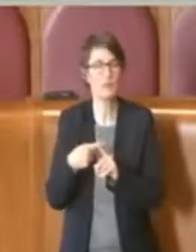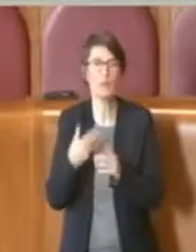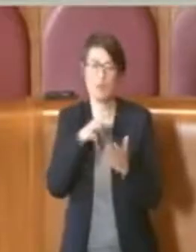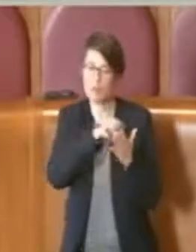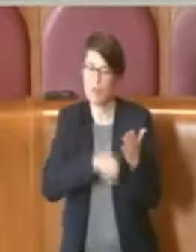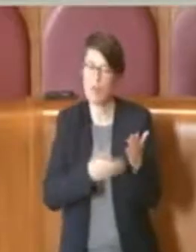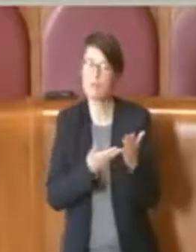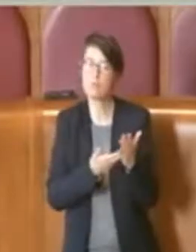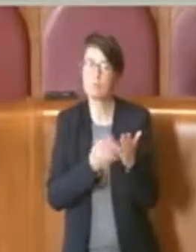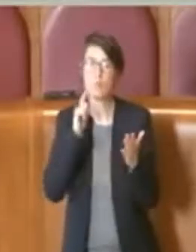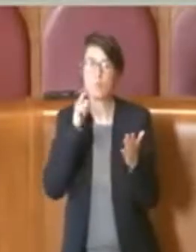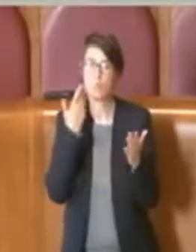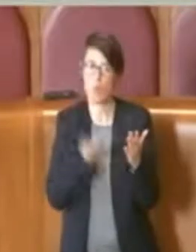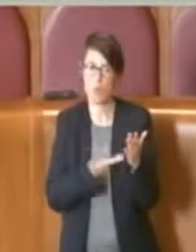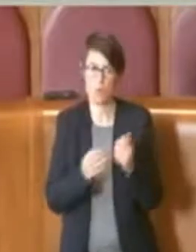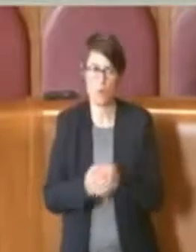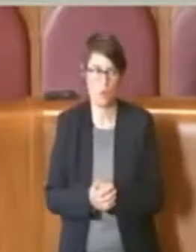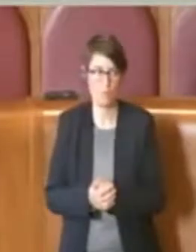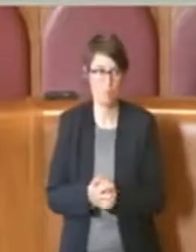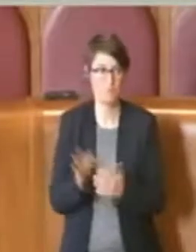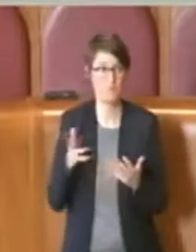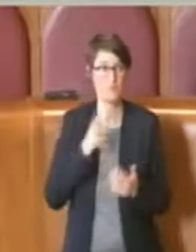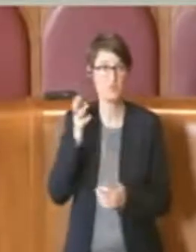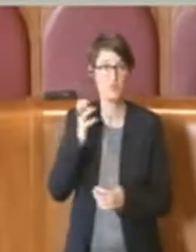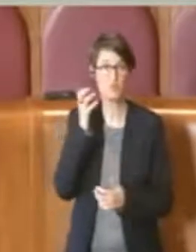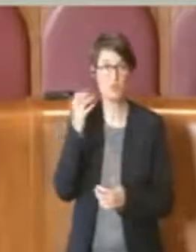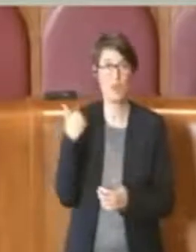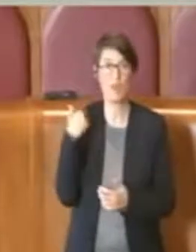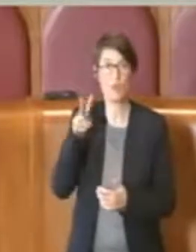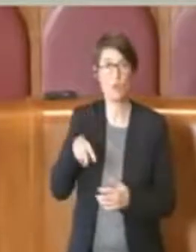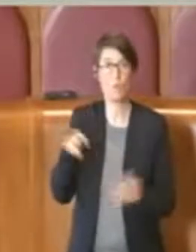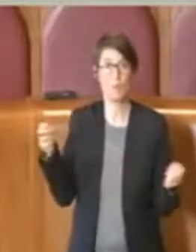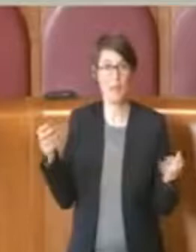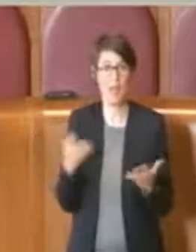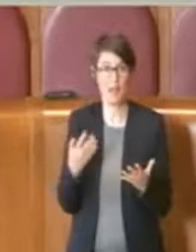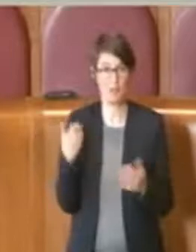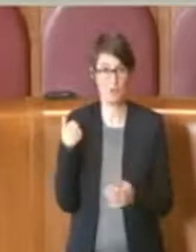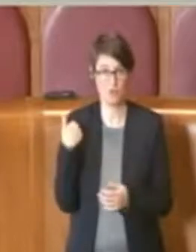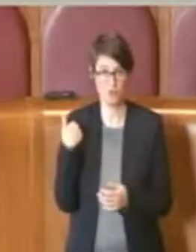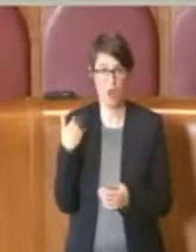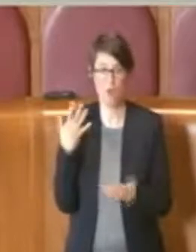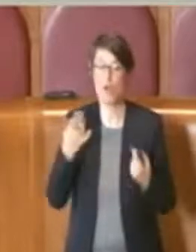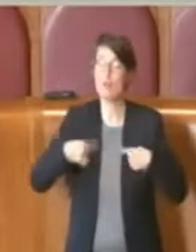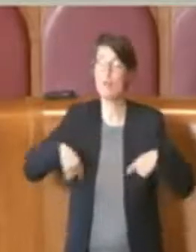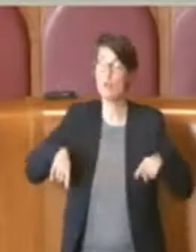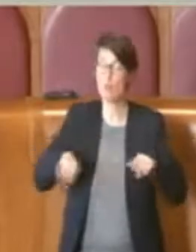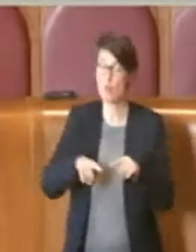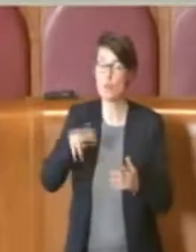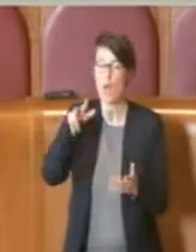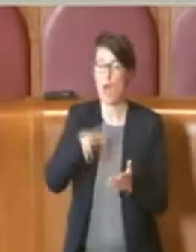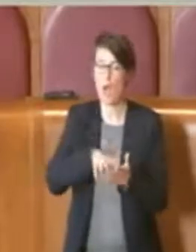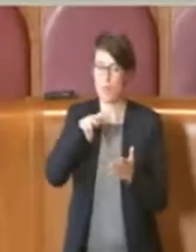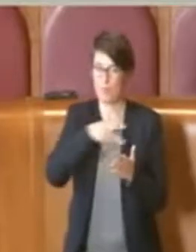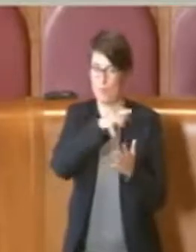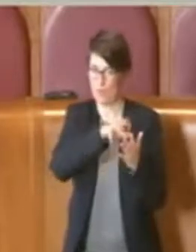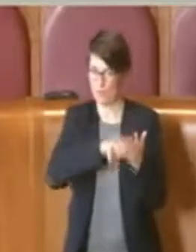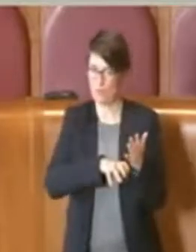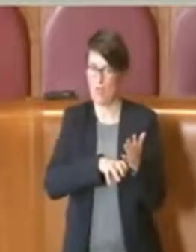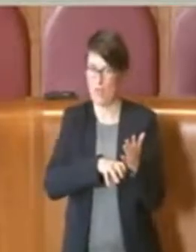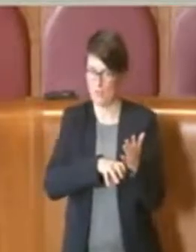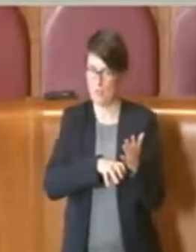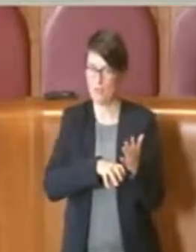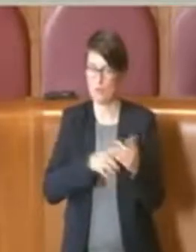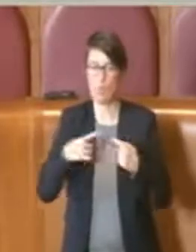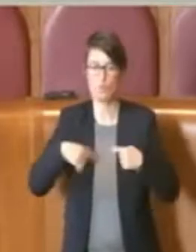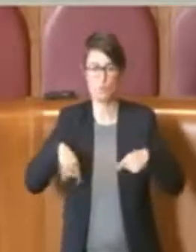A gennaio 2019 è stato approvato dall'aggiunta un testo, dall'aggiunta